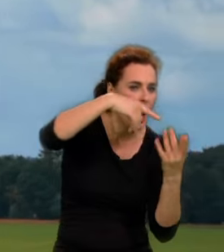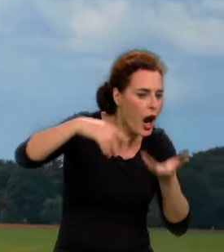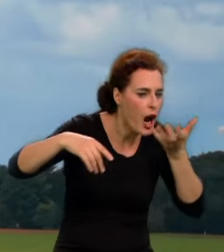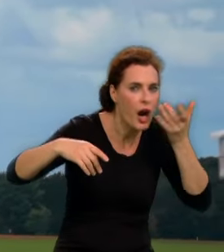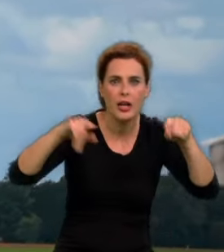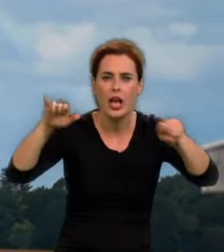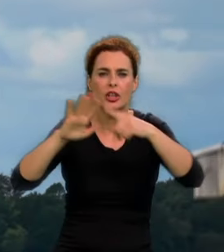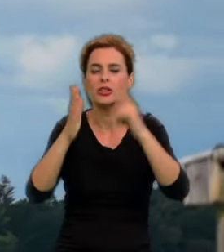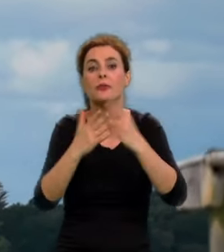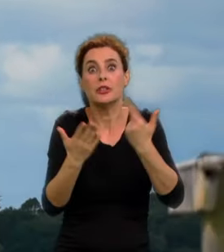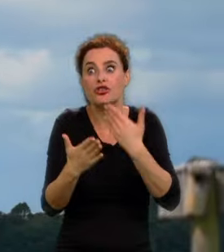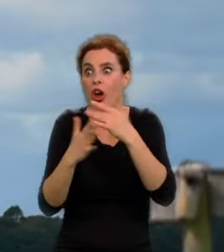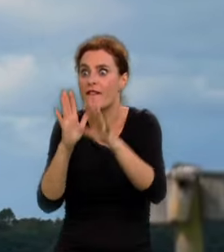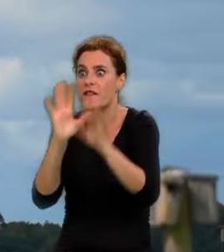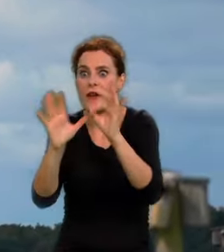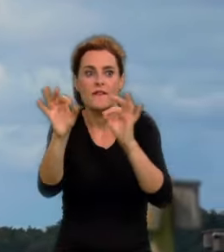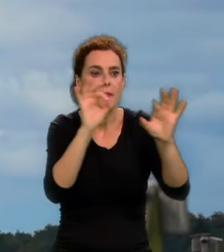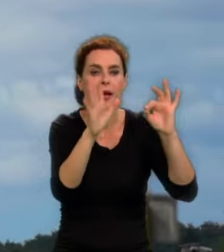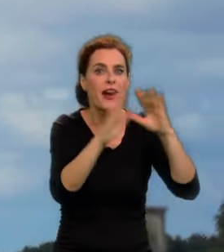kilometry przelotu.